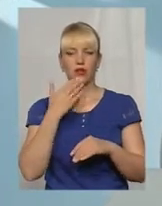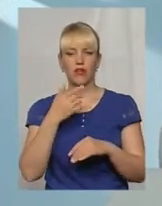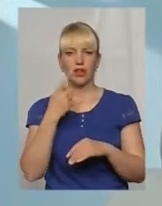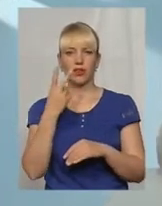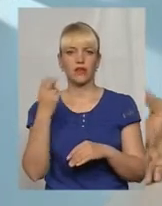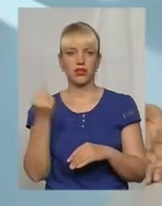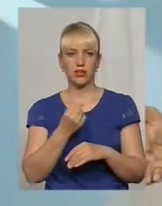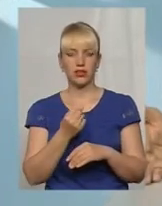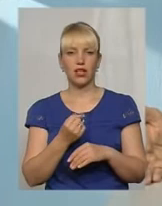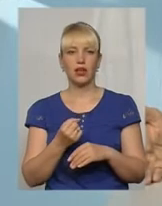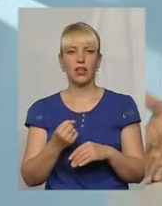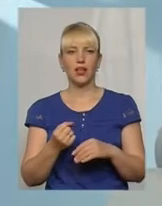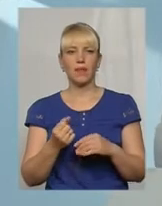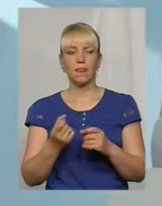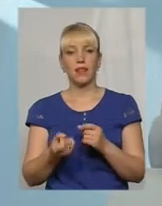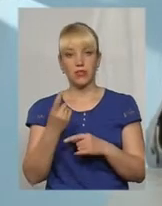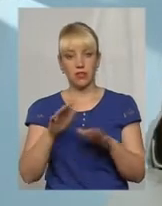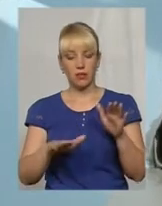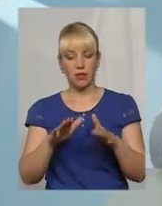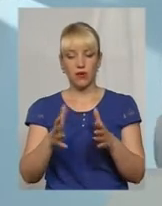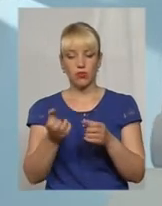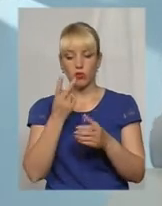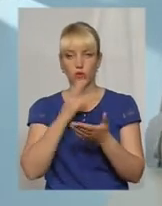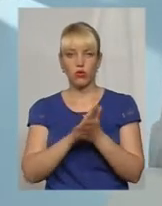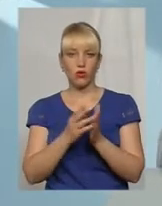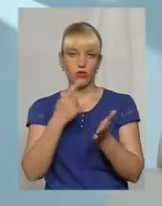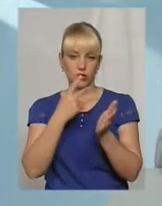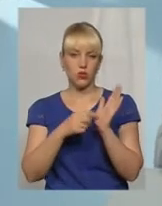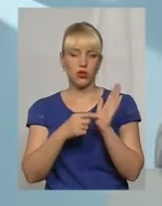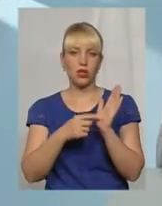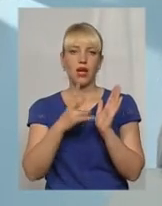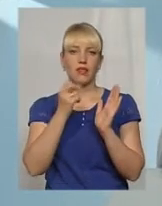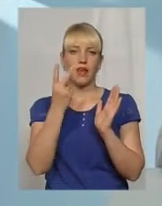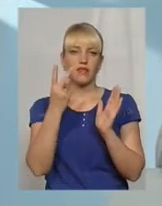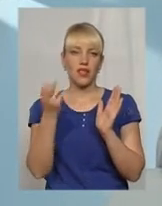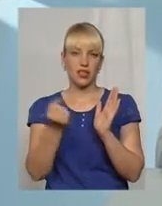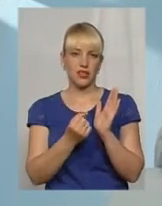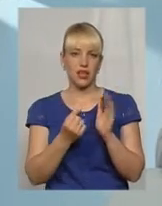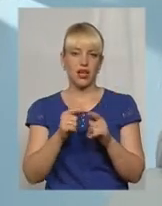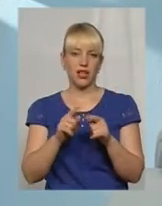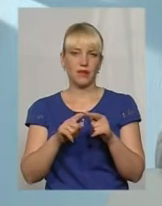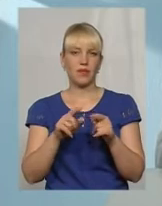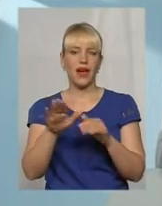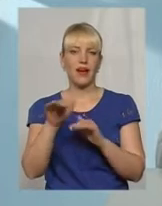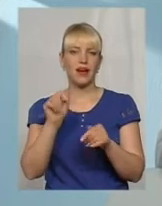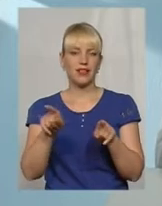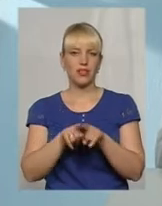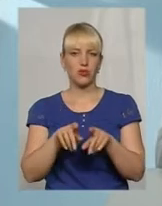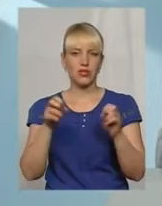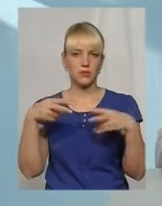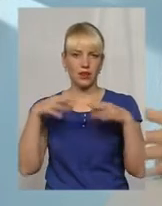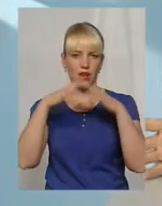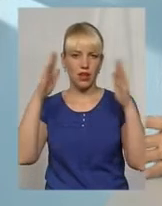2 недели. Возникають сомнення, беруть договор, дивіться у них договор на аренду такого автомобіля на 2 недели,